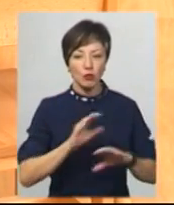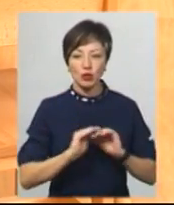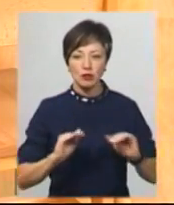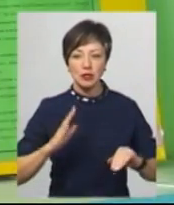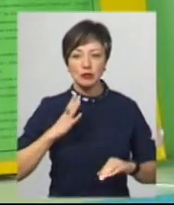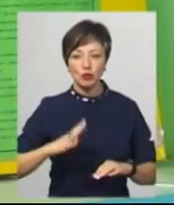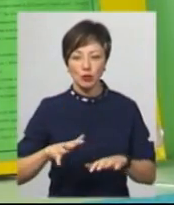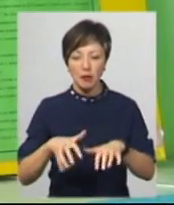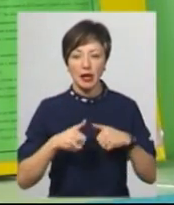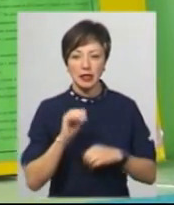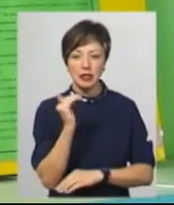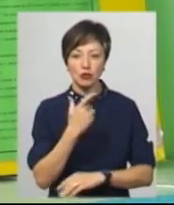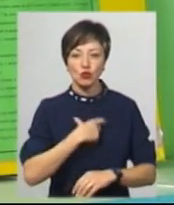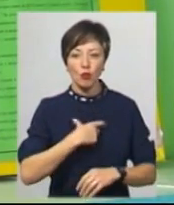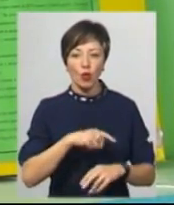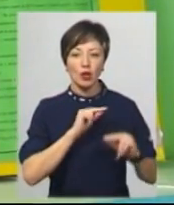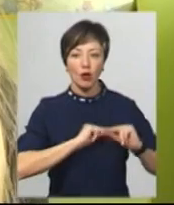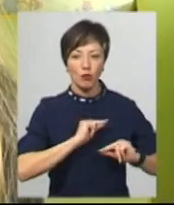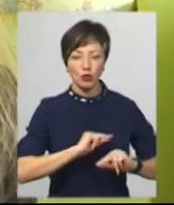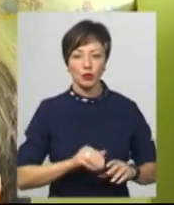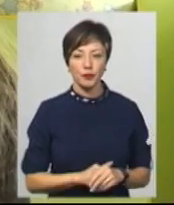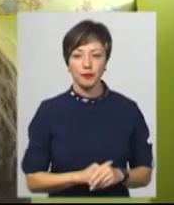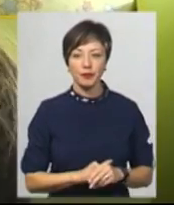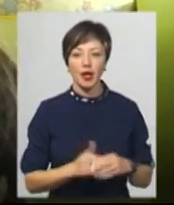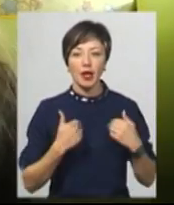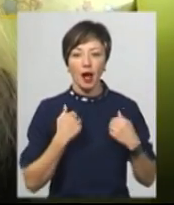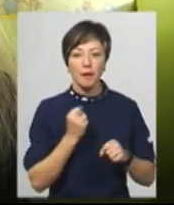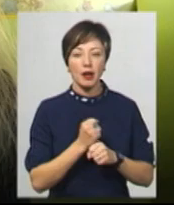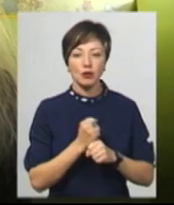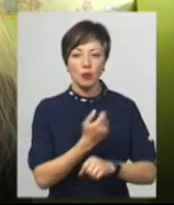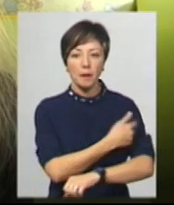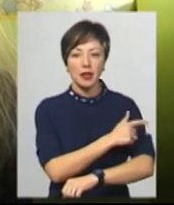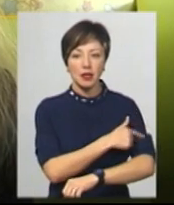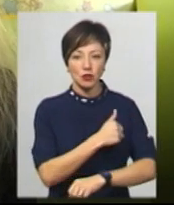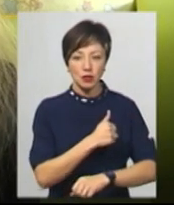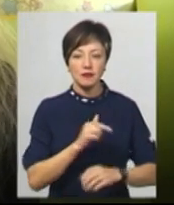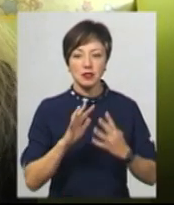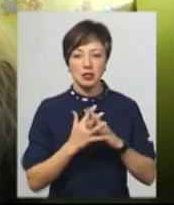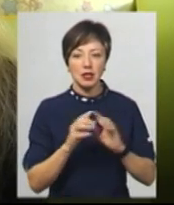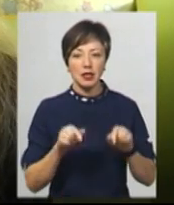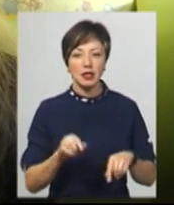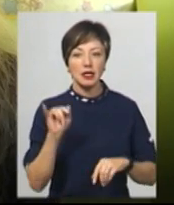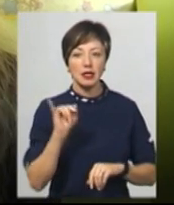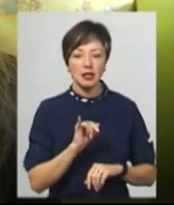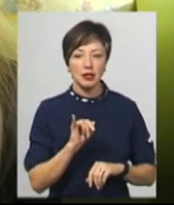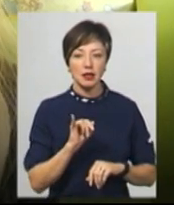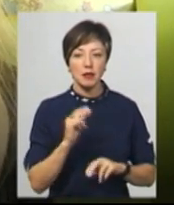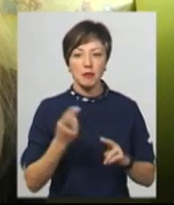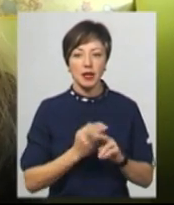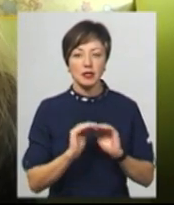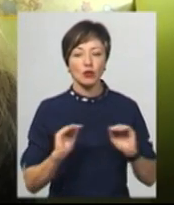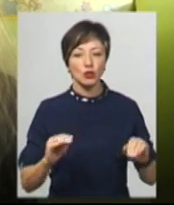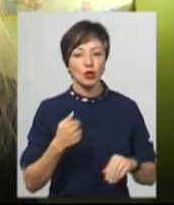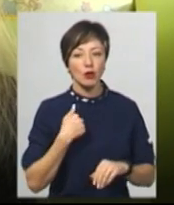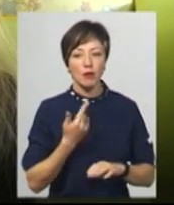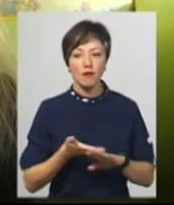була змушена брати дитину з собою на роботу. Я працюю медичною сестрой тут в селі і без садочка нам було